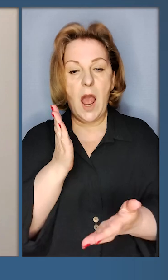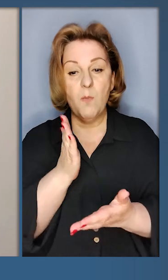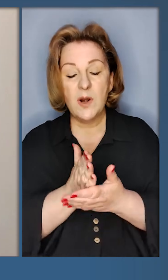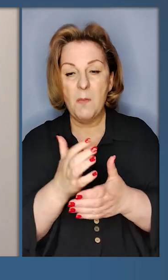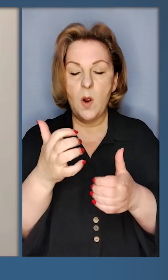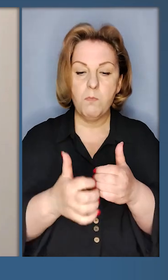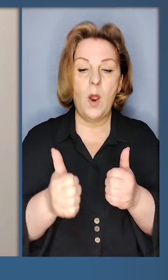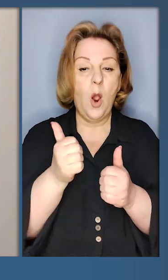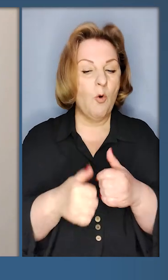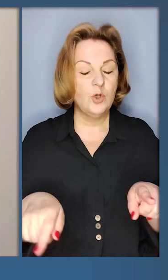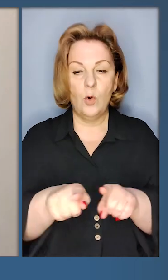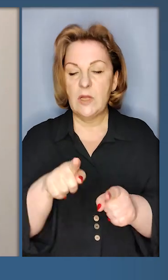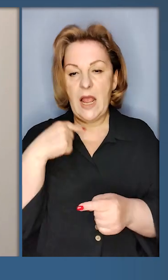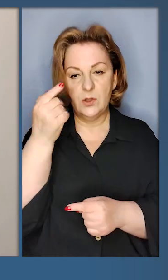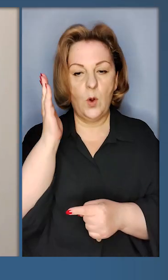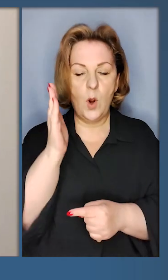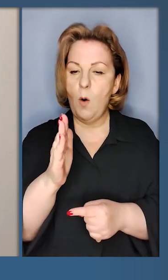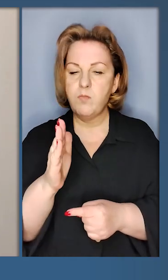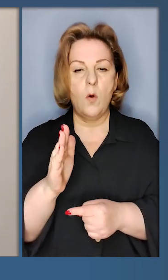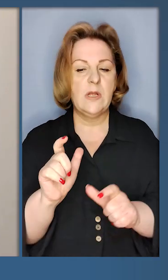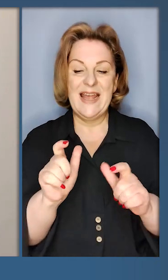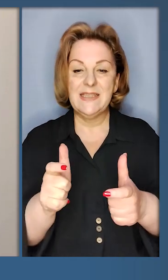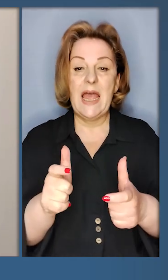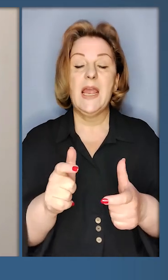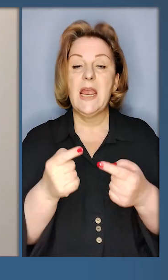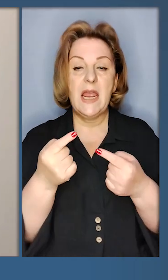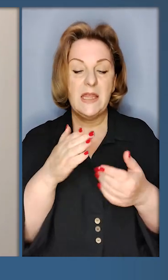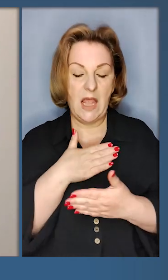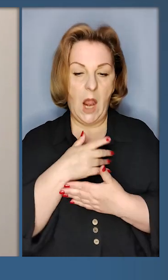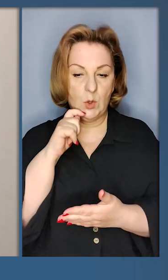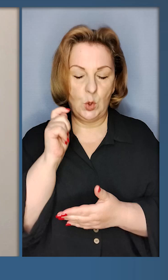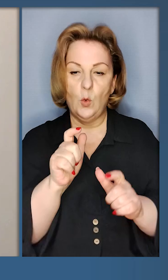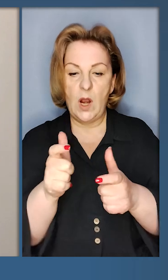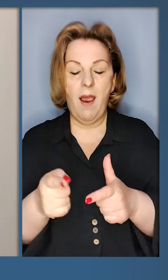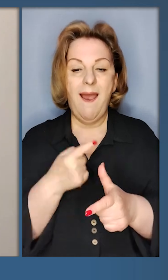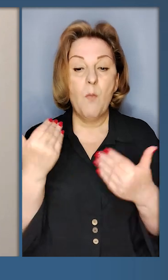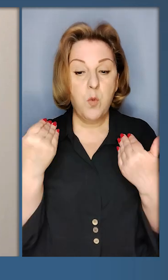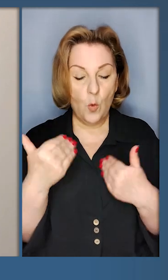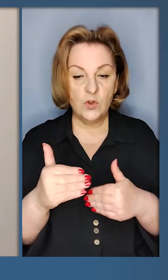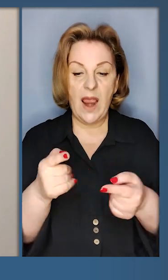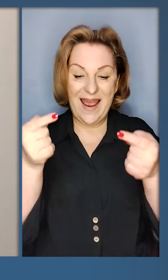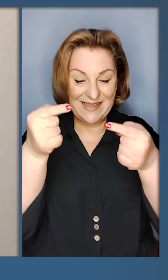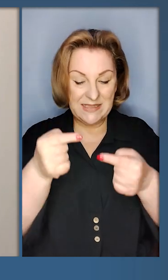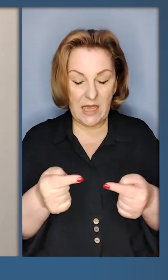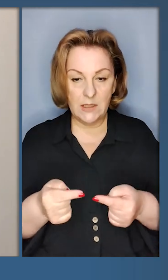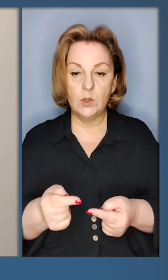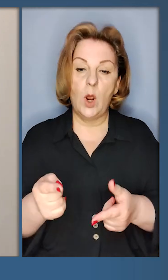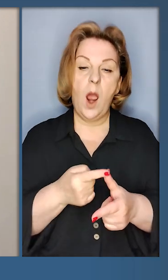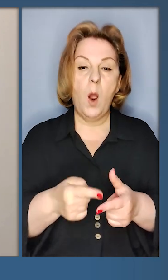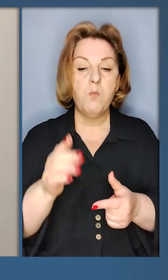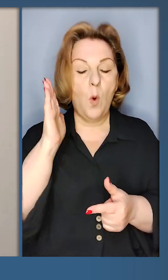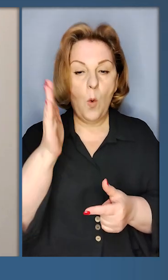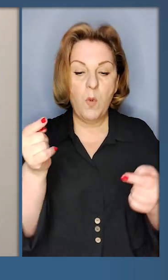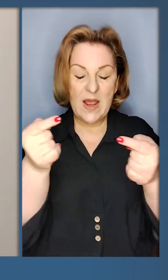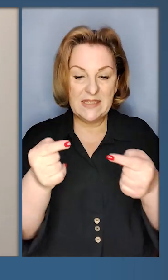опосередковано. Кожна така особа буде заблокована, і наші українські санкції або вже синхронізовані, або будуть